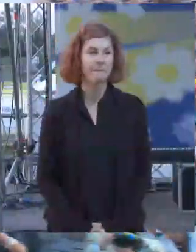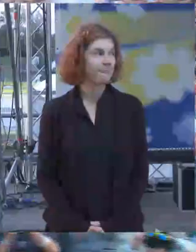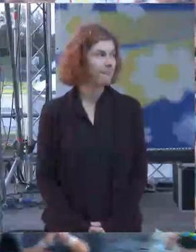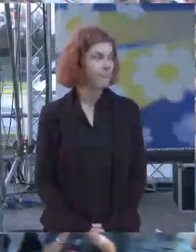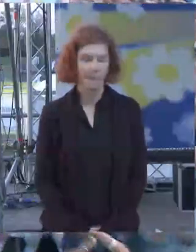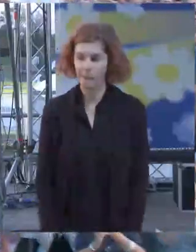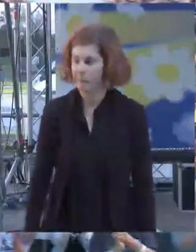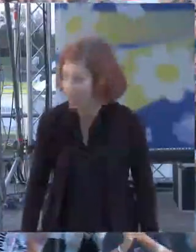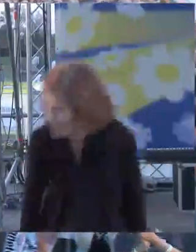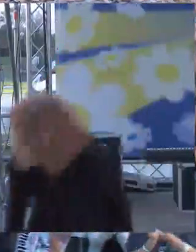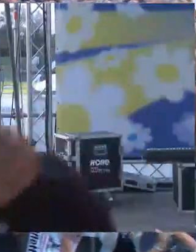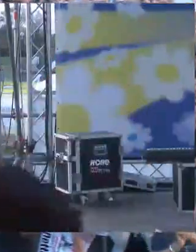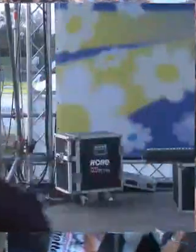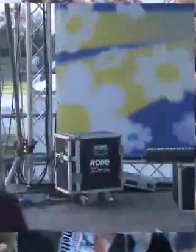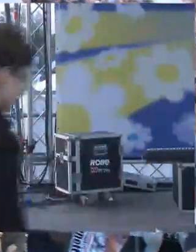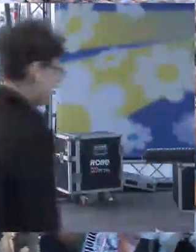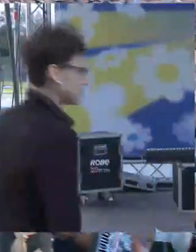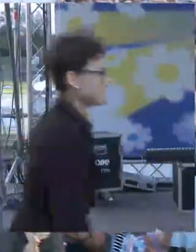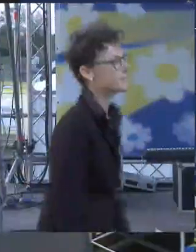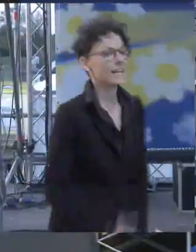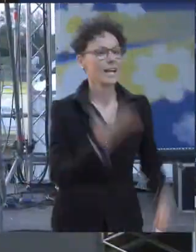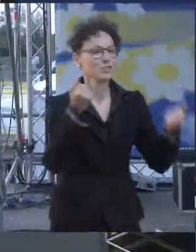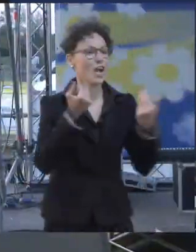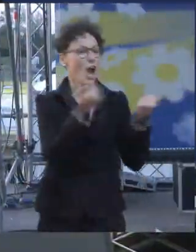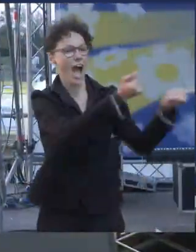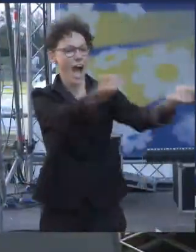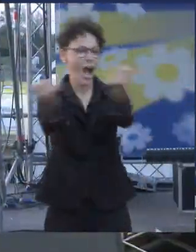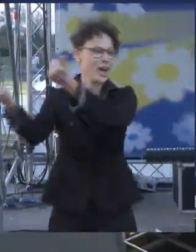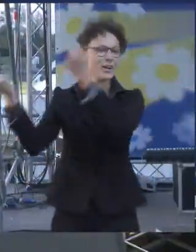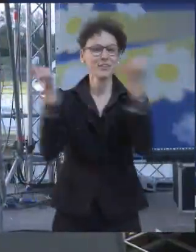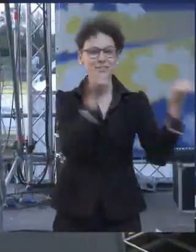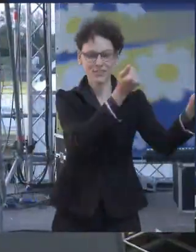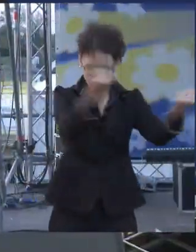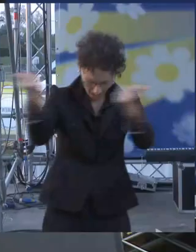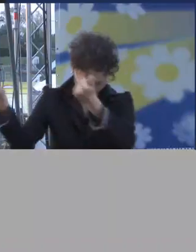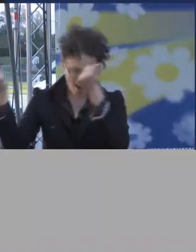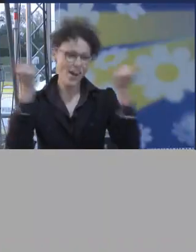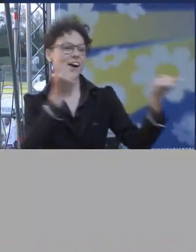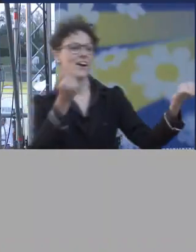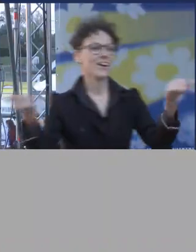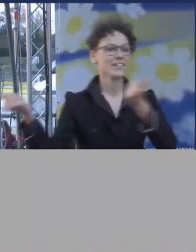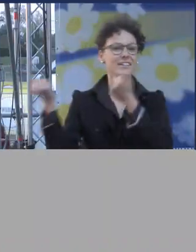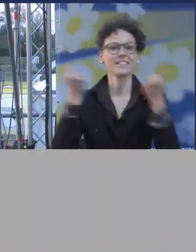grazie ciao a tutti a tutte ciao grazie grazie